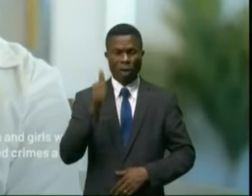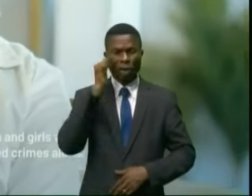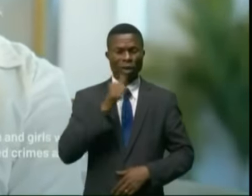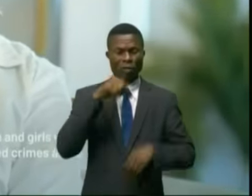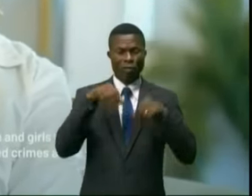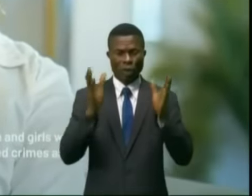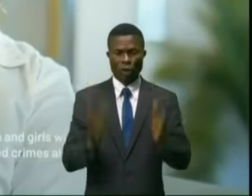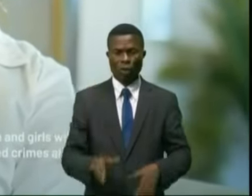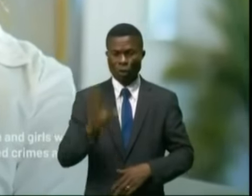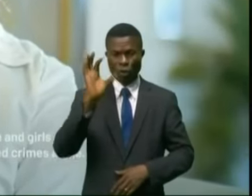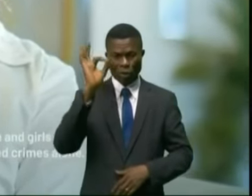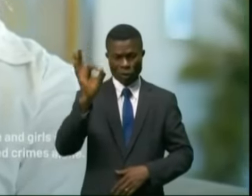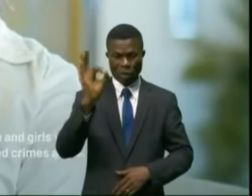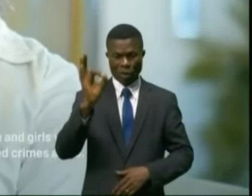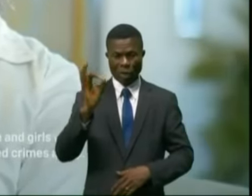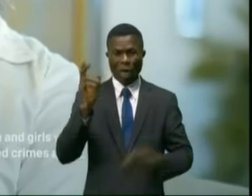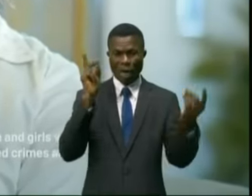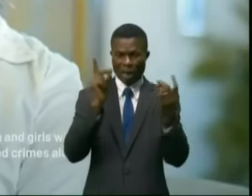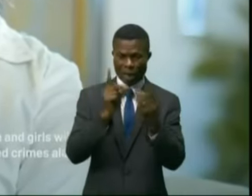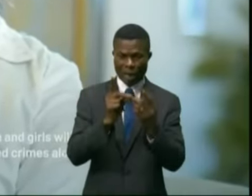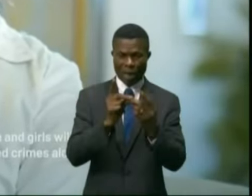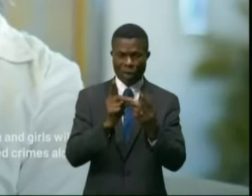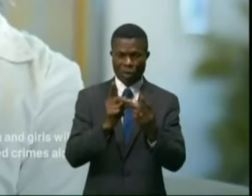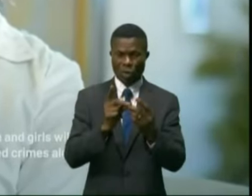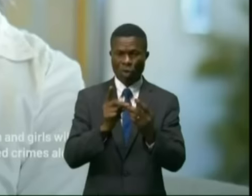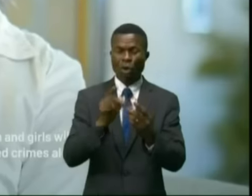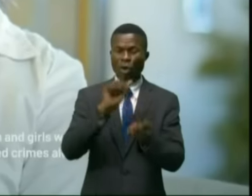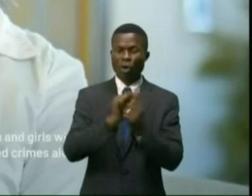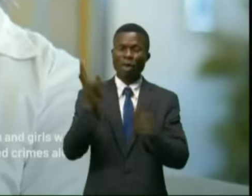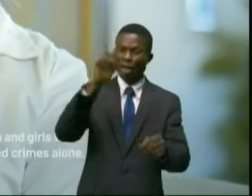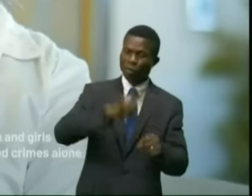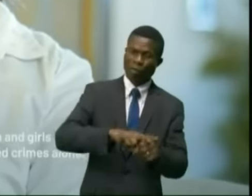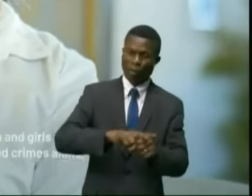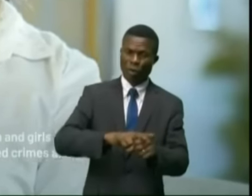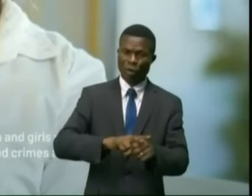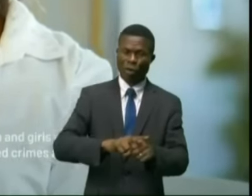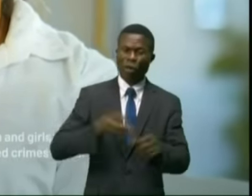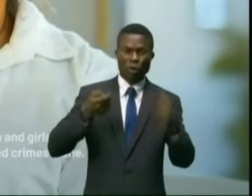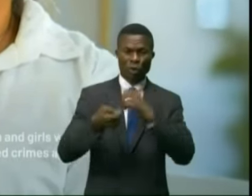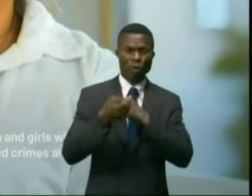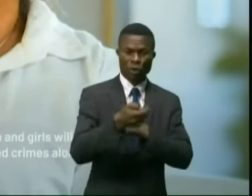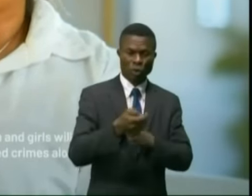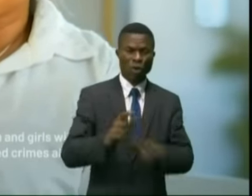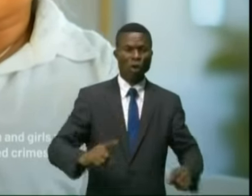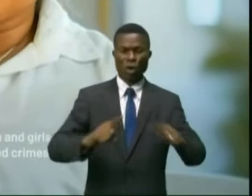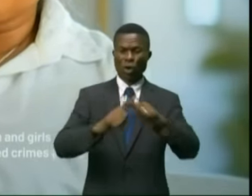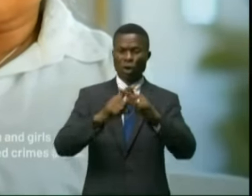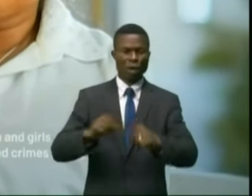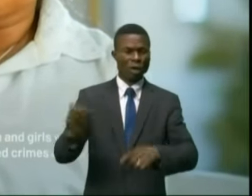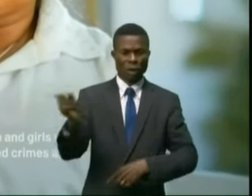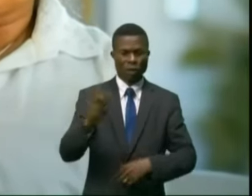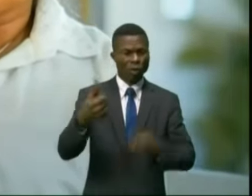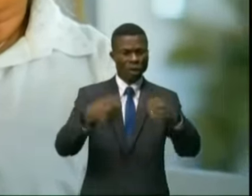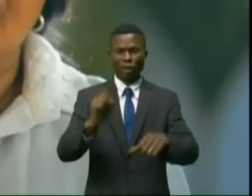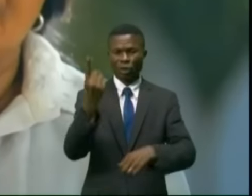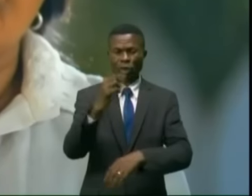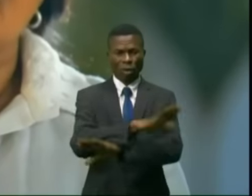congolaise n'affrontera des atrocités du viol et des crimes liés au conflit en étant seule.